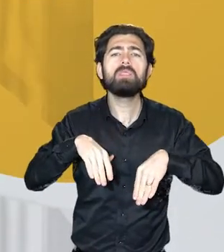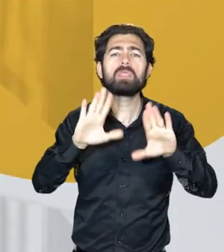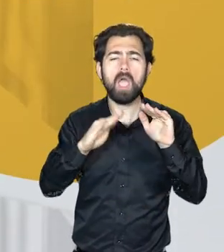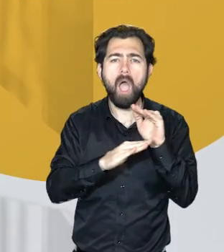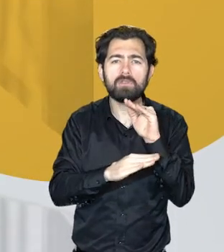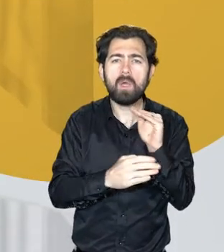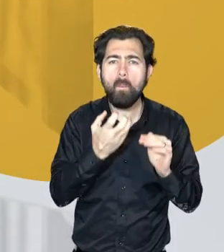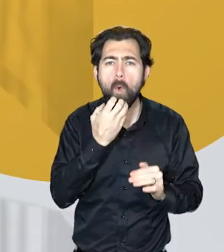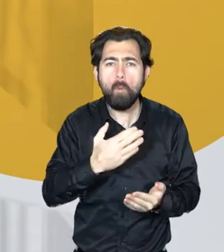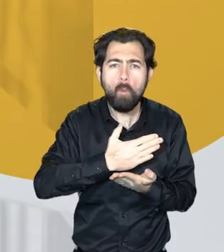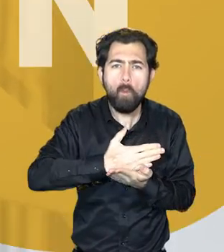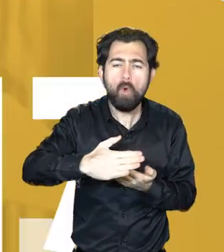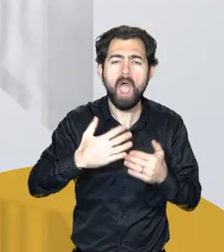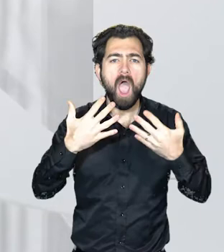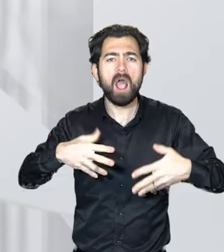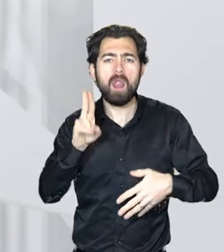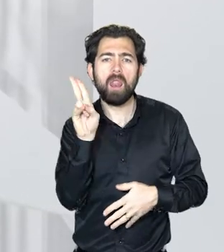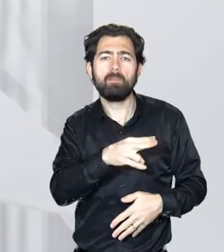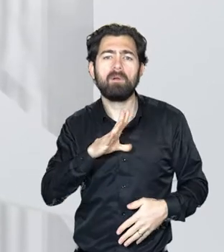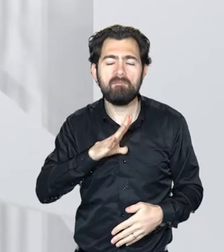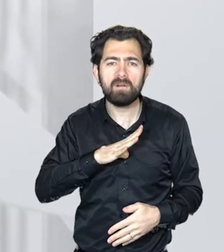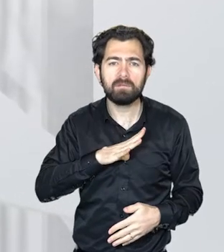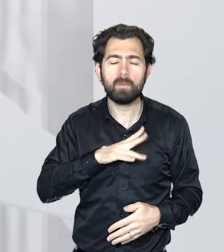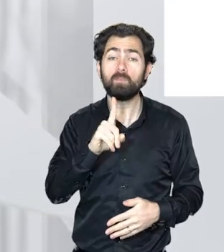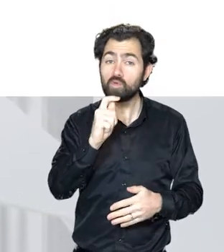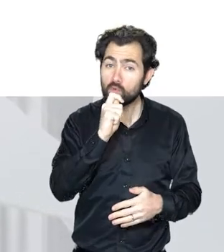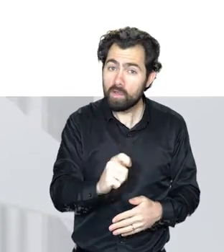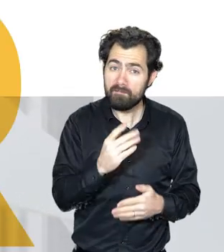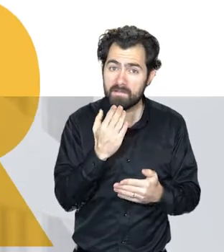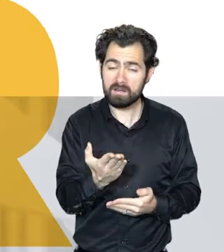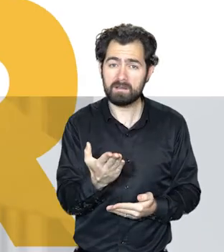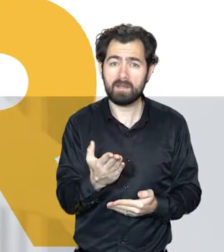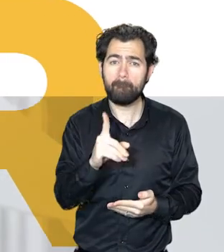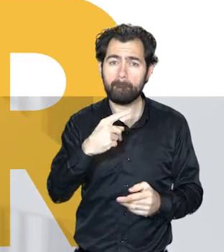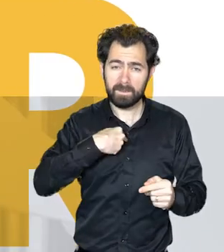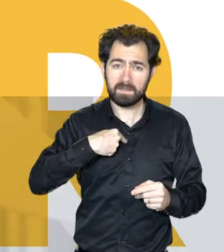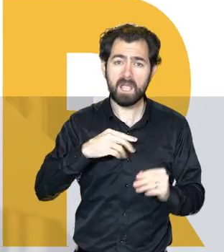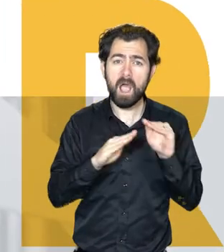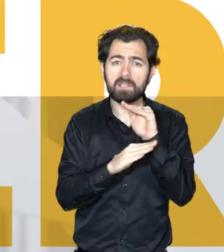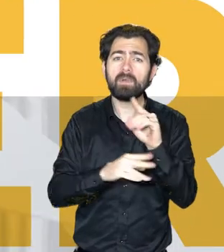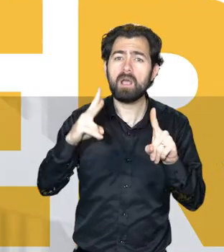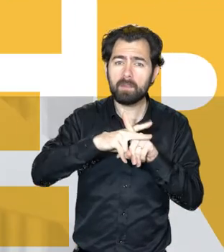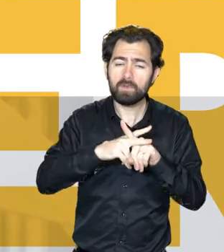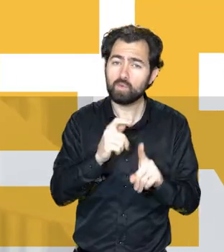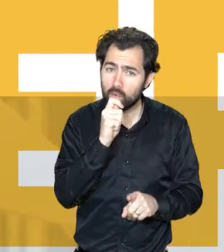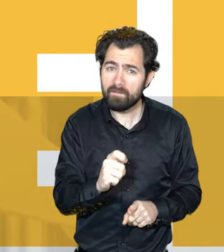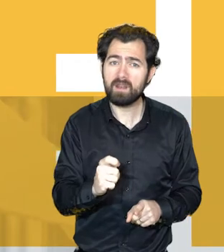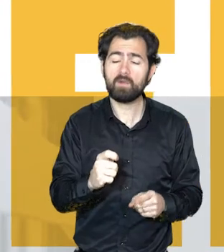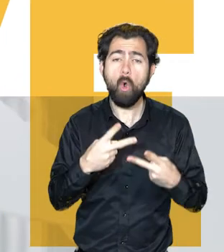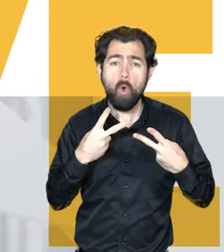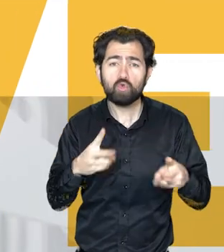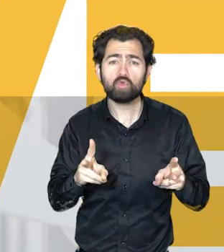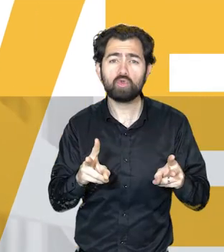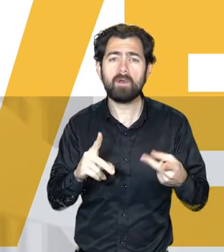1 yıl, 10 yıl değil, yaşam boyu engelleniyoruz. Bir söz verin bizi de yaşama dahil edeceğinize.